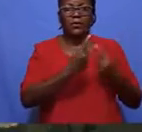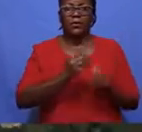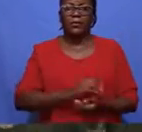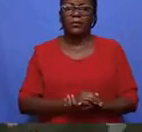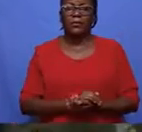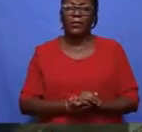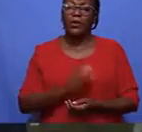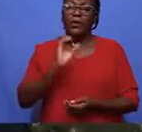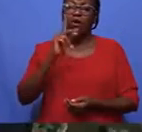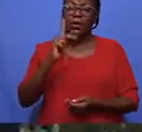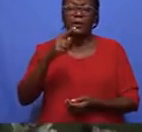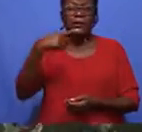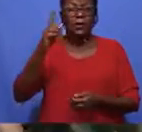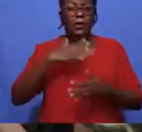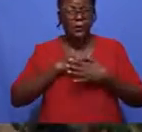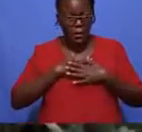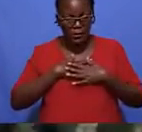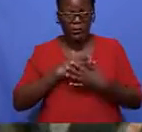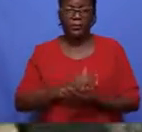Oke, sawa, santi